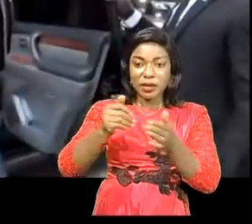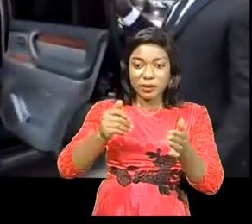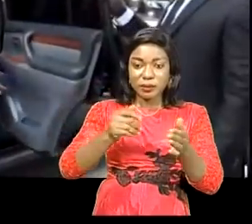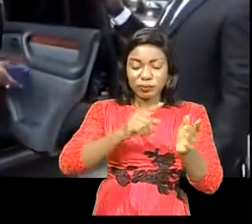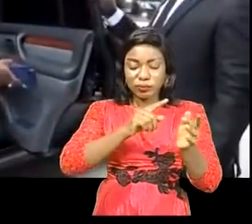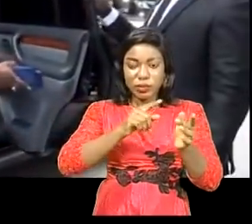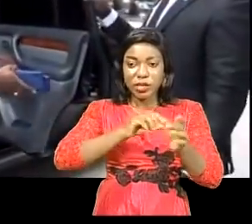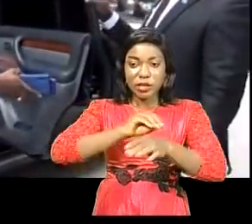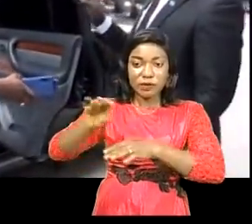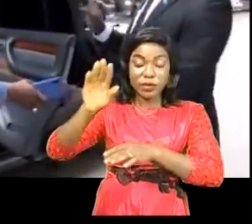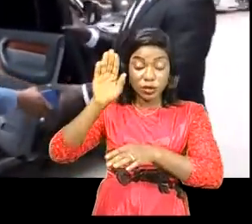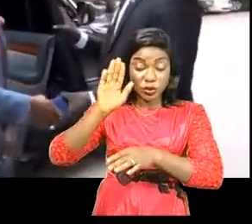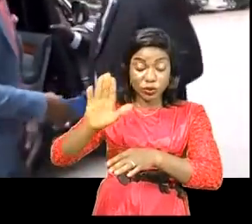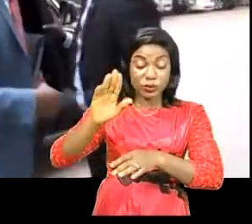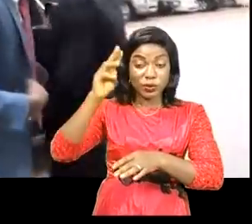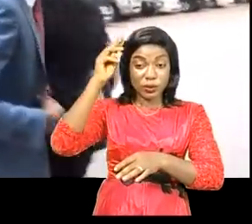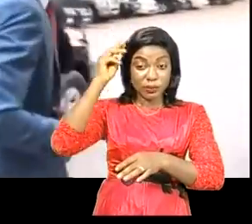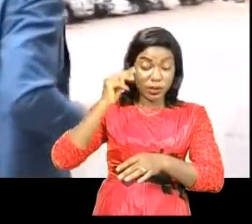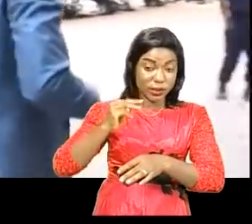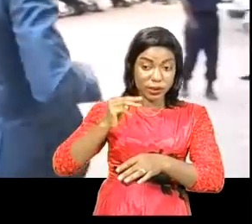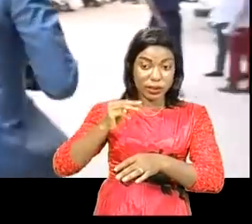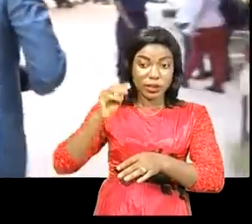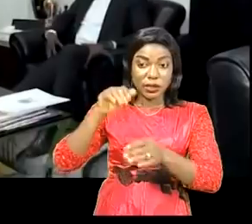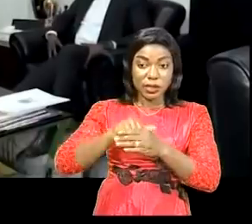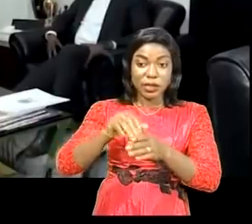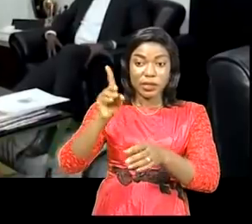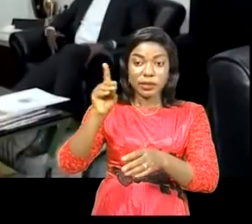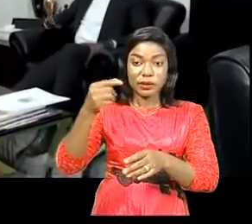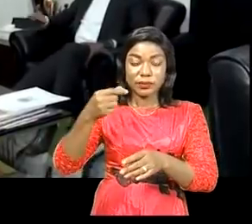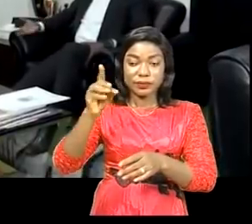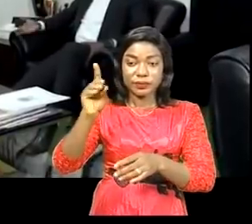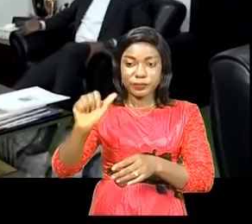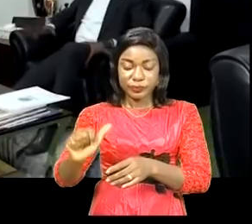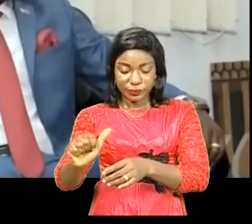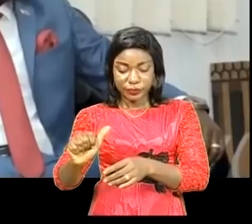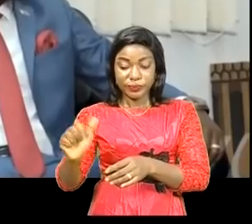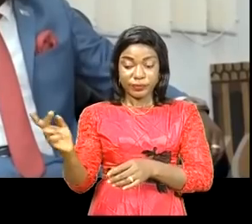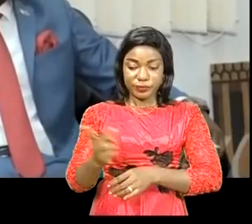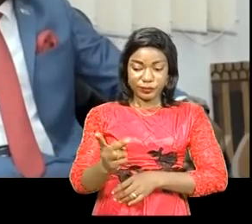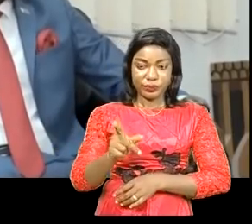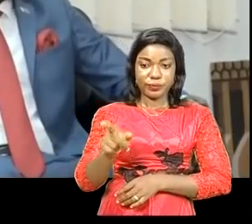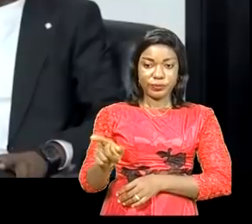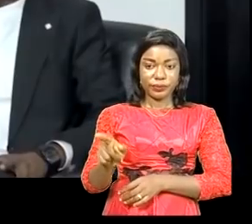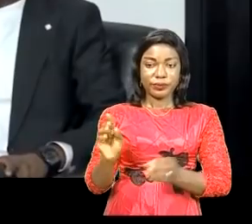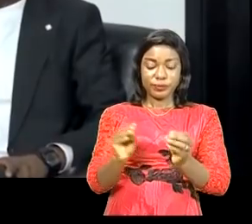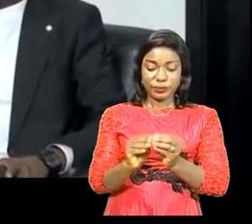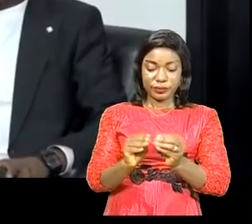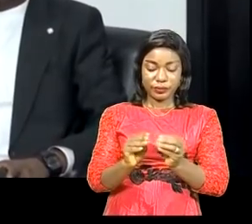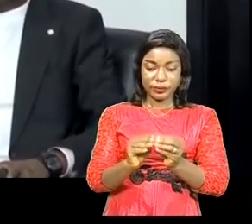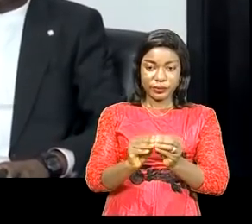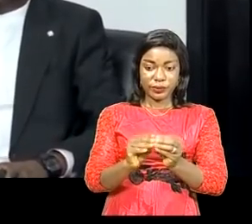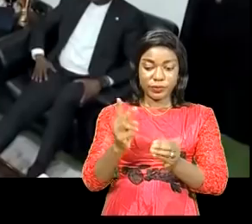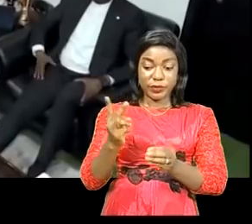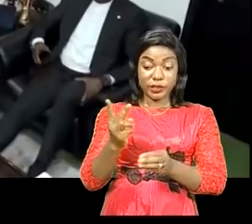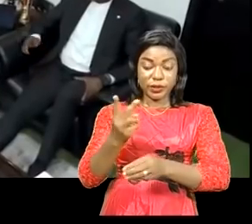infrastructures auprès du DG interméen de la DGDA. L'entretien entre Miguel Katem Kachal et Kongolo Kabila a duré deux